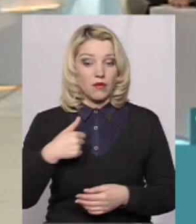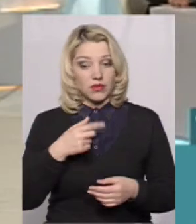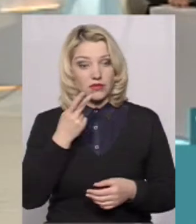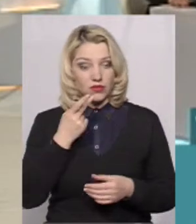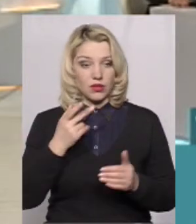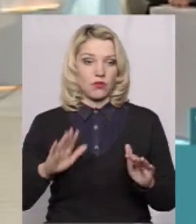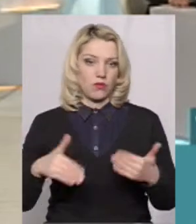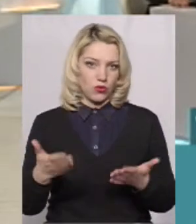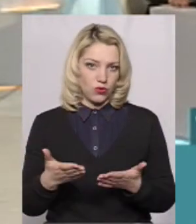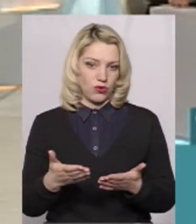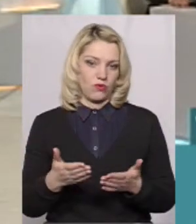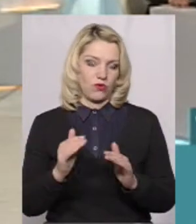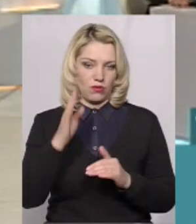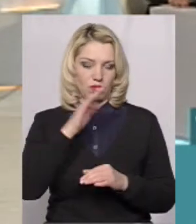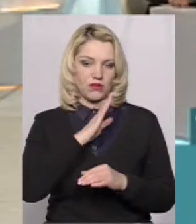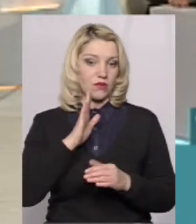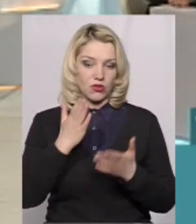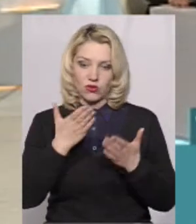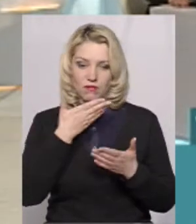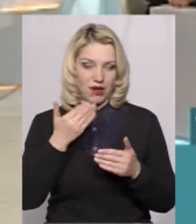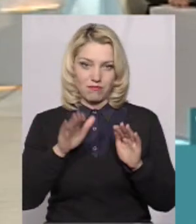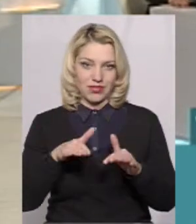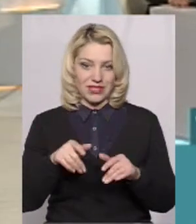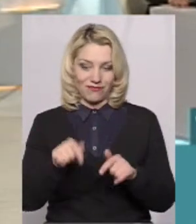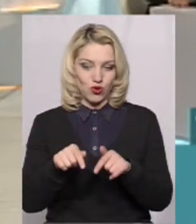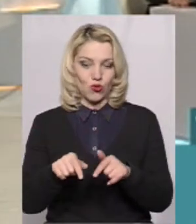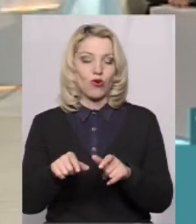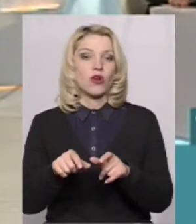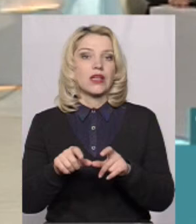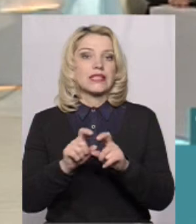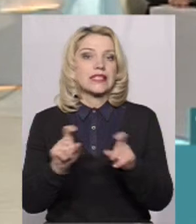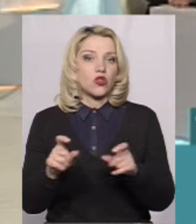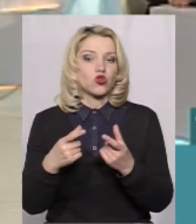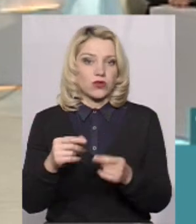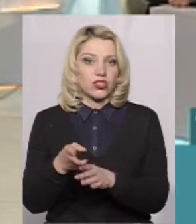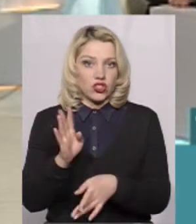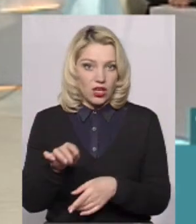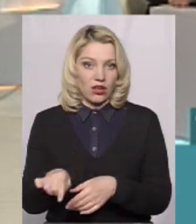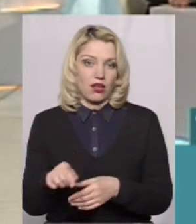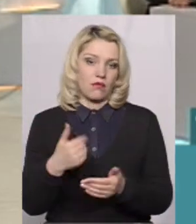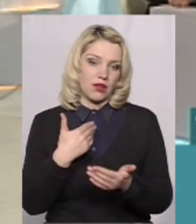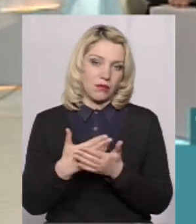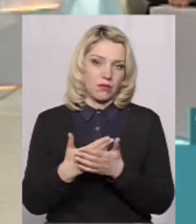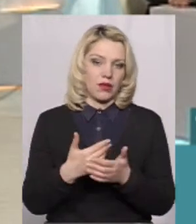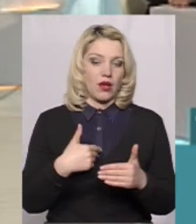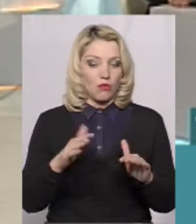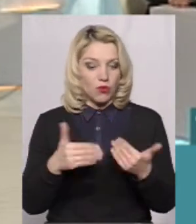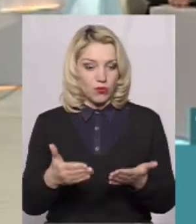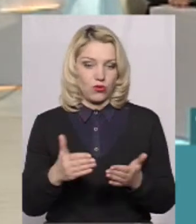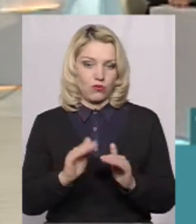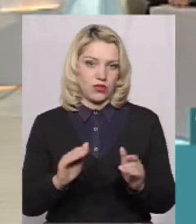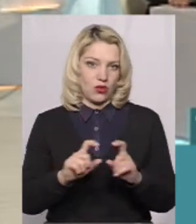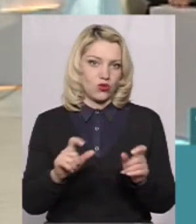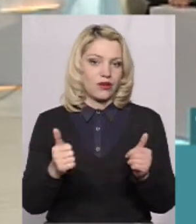батькам, якщо немає місця в конкретному садочку, де вони знаходяться на черзі, ми пропонуємо садочки біля місця роботи.